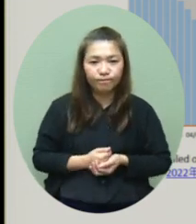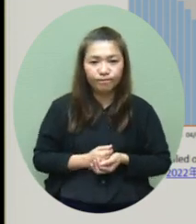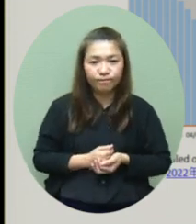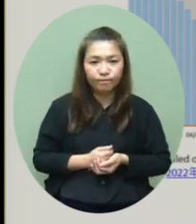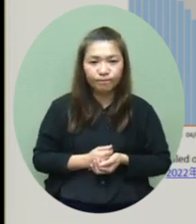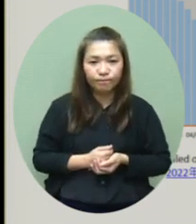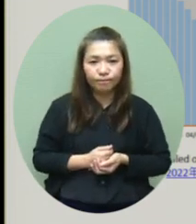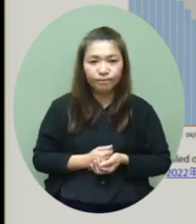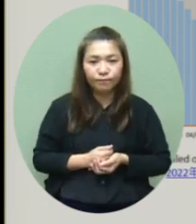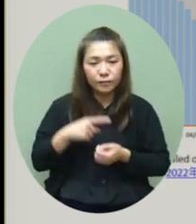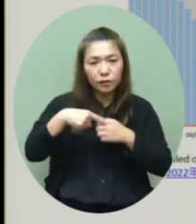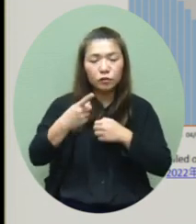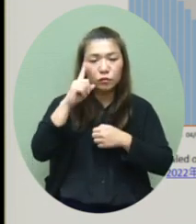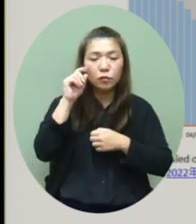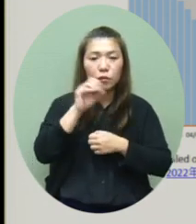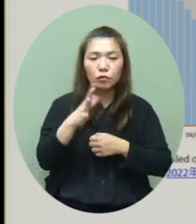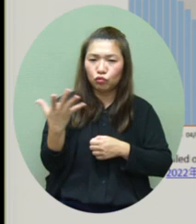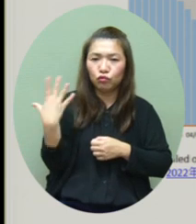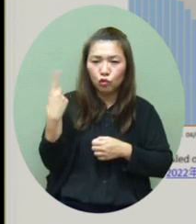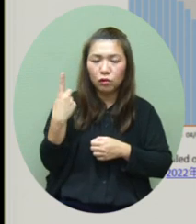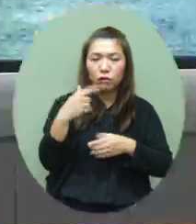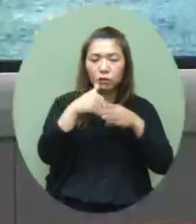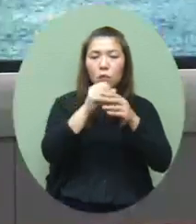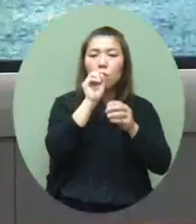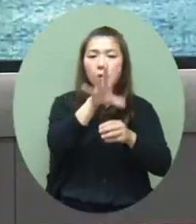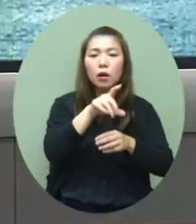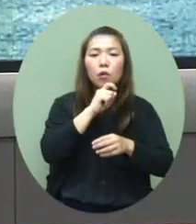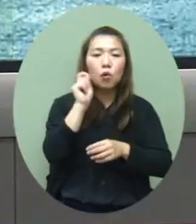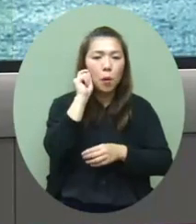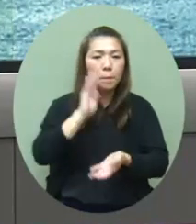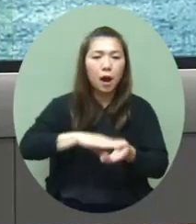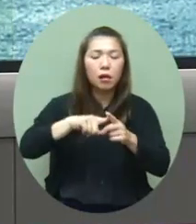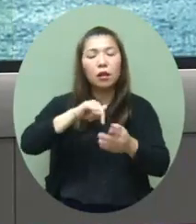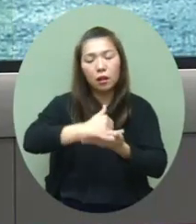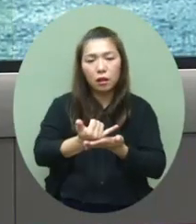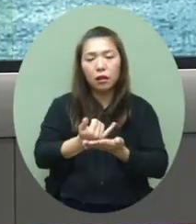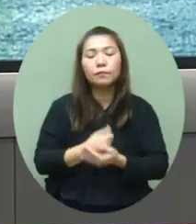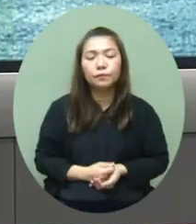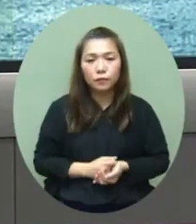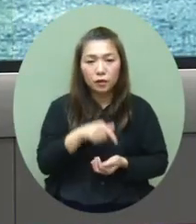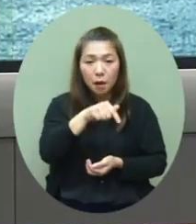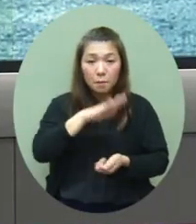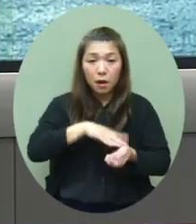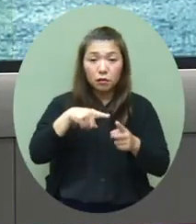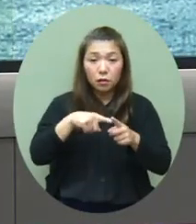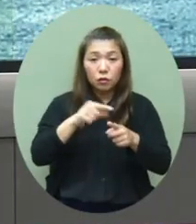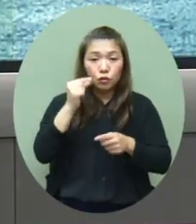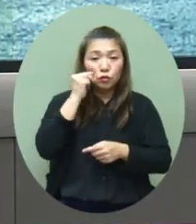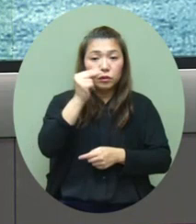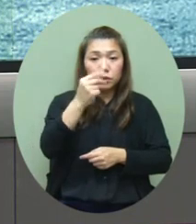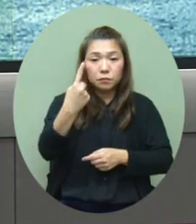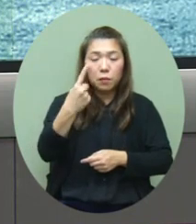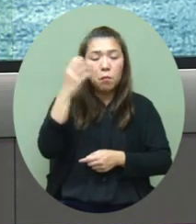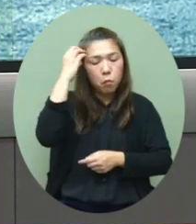另外我们都想说一个昨天情报一个女病人的过身这位病人是一位71